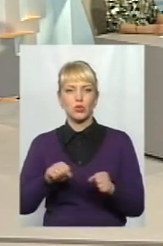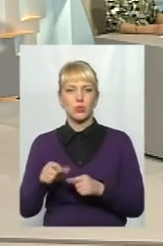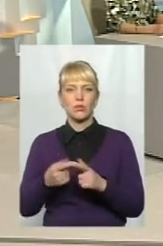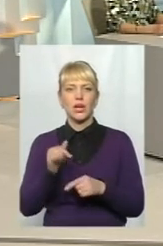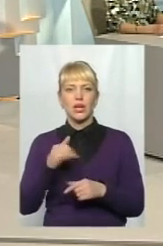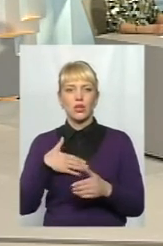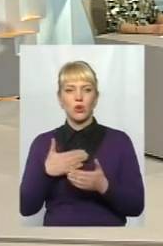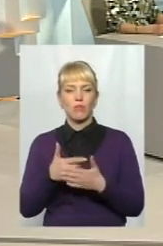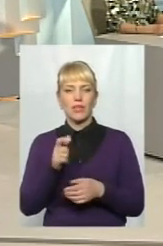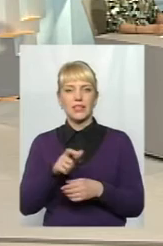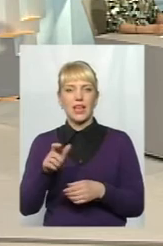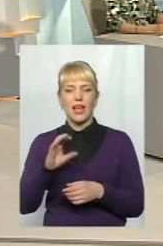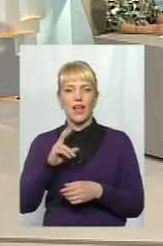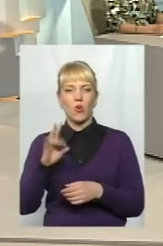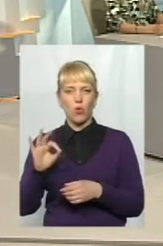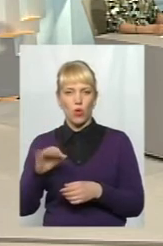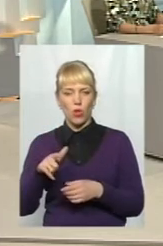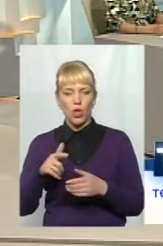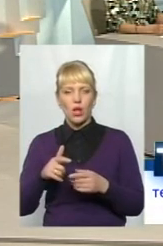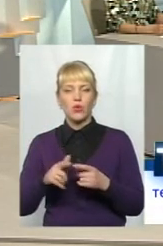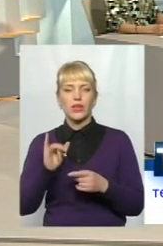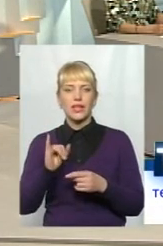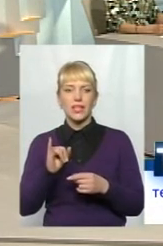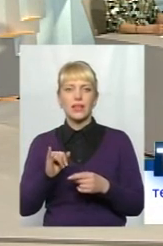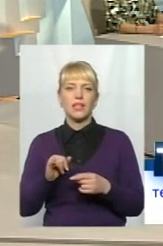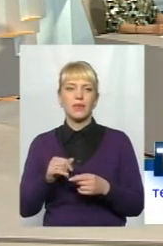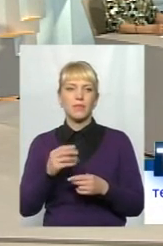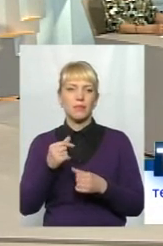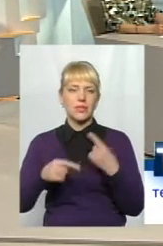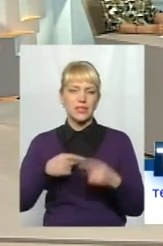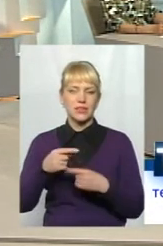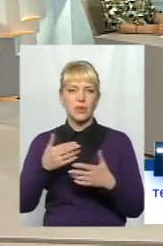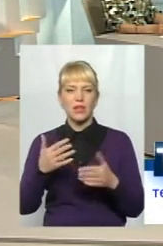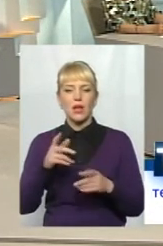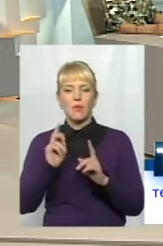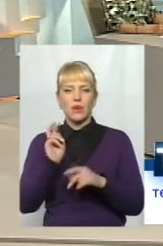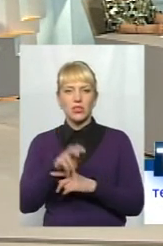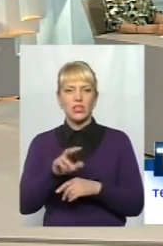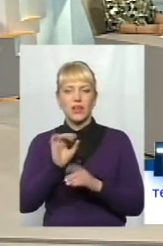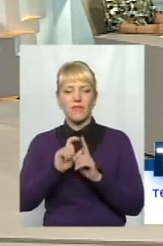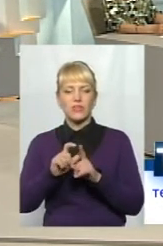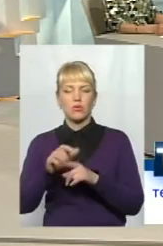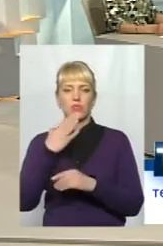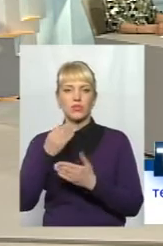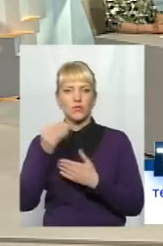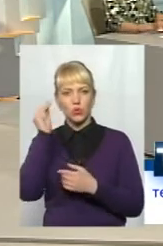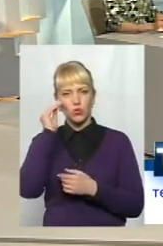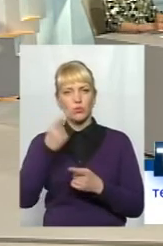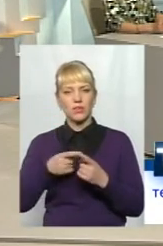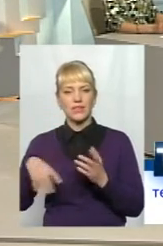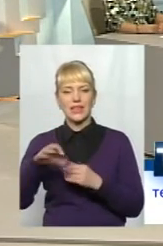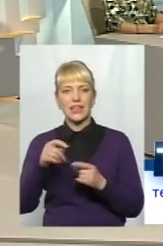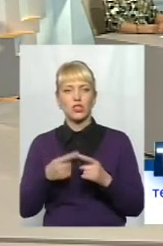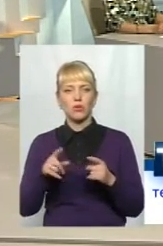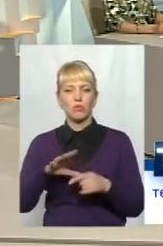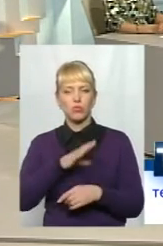громадські активісти, екологи, бізнесмени, керівники великих підприємств, прийшли і висловлювати свою думку. І, власне, те все, що